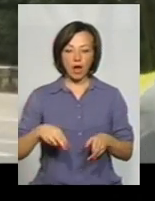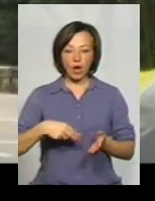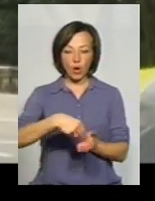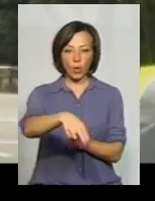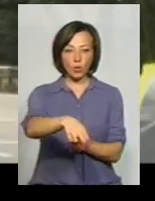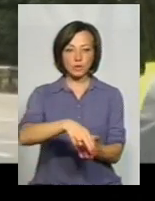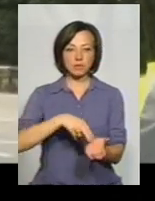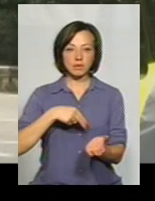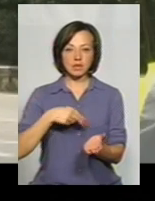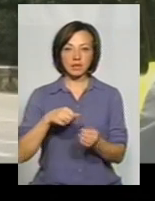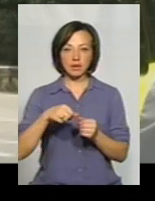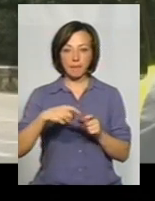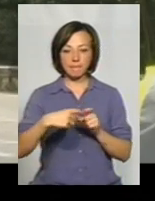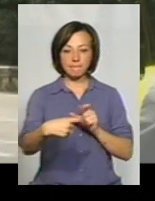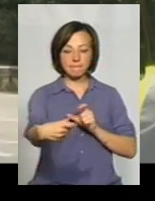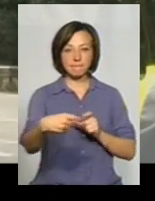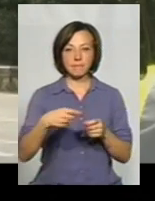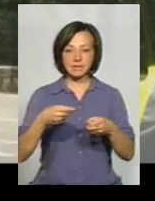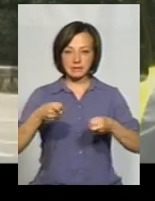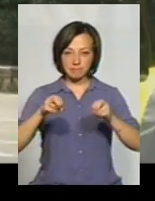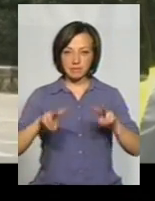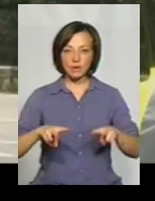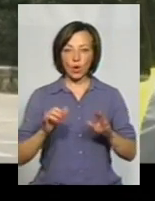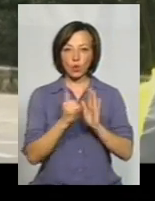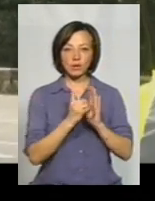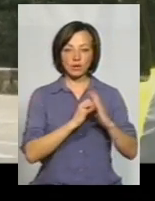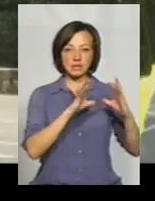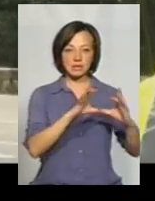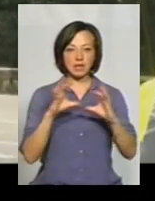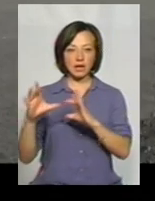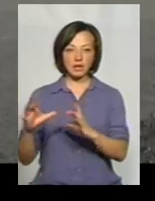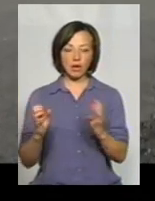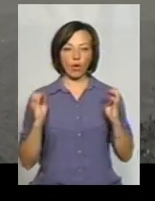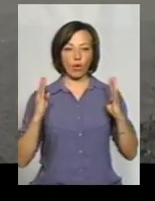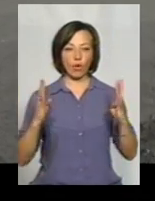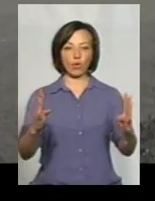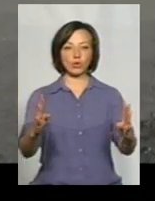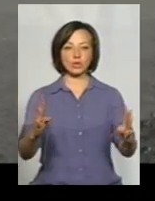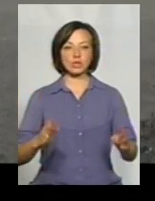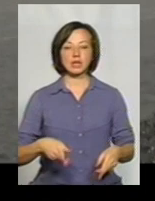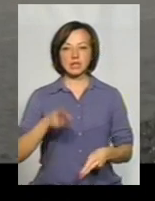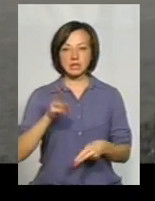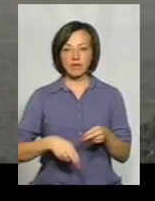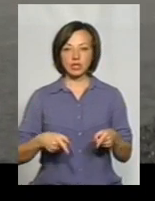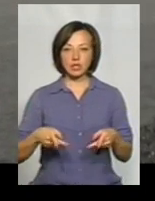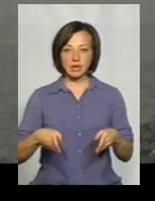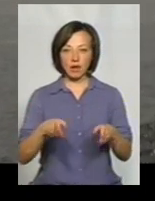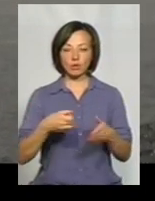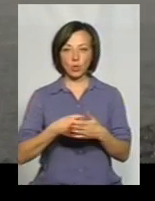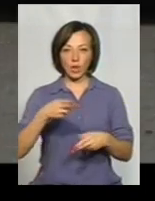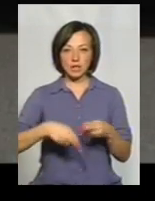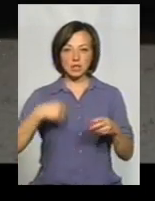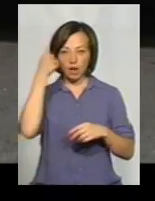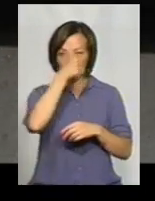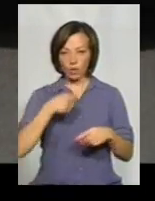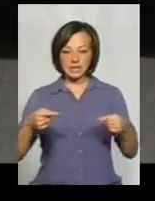розмітки пластиком, установка дорожніх знаків і бар'єрного огородження. Завершити ділянку планують до кінця року. Згідно